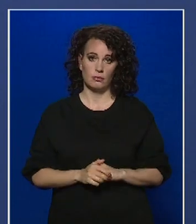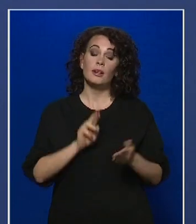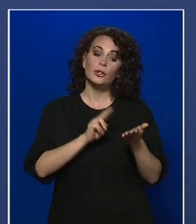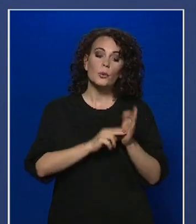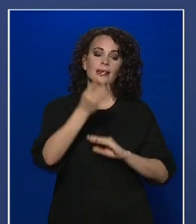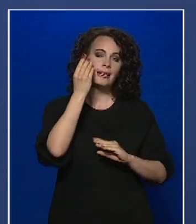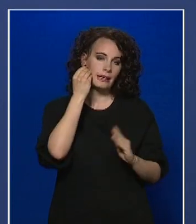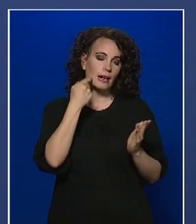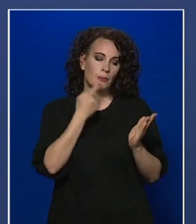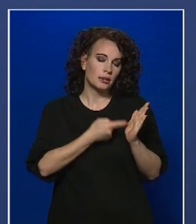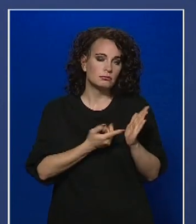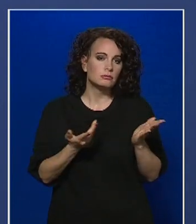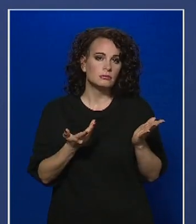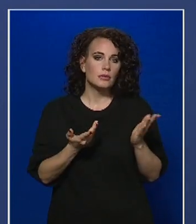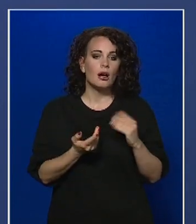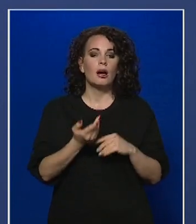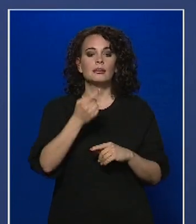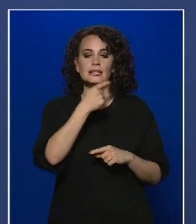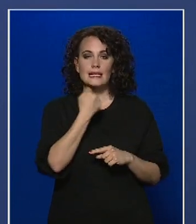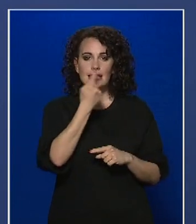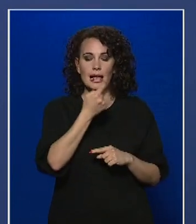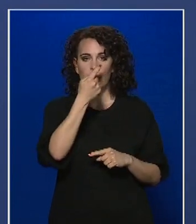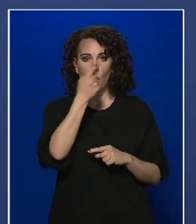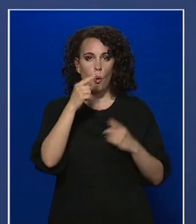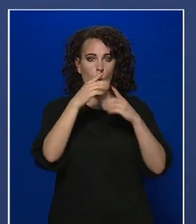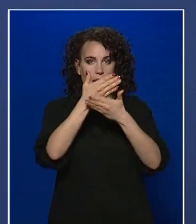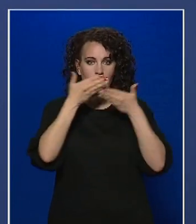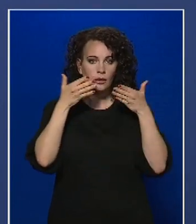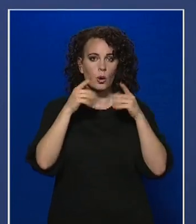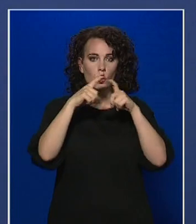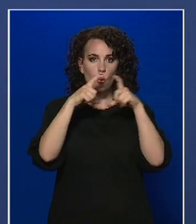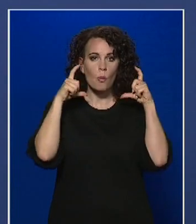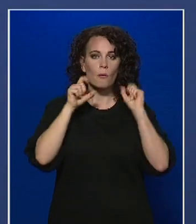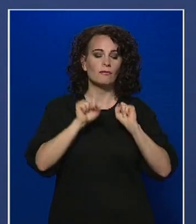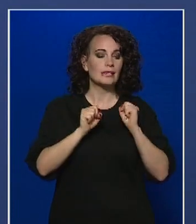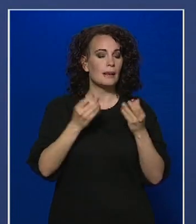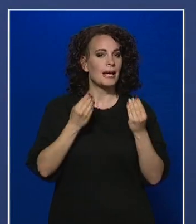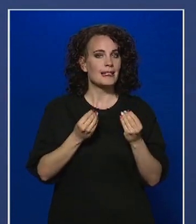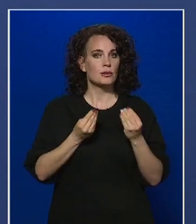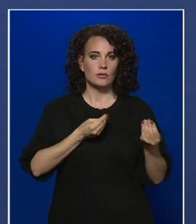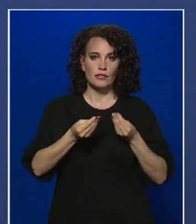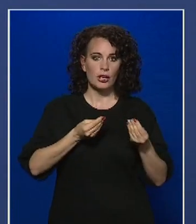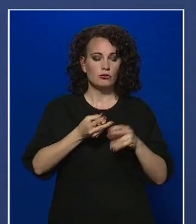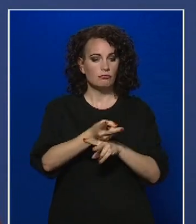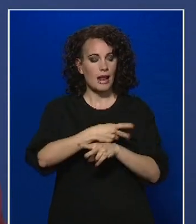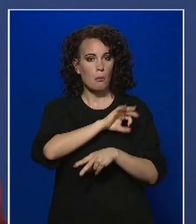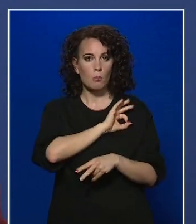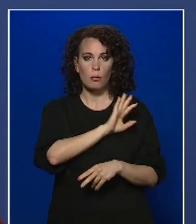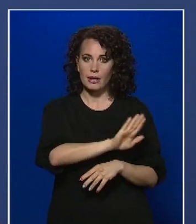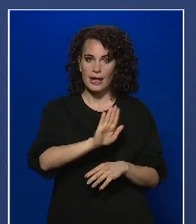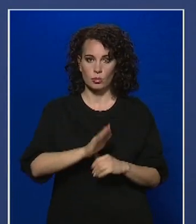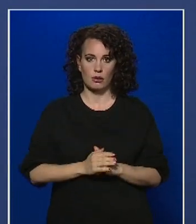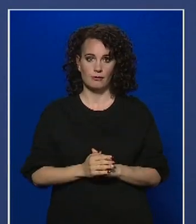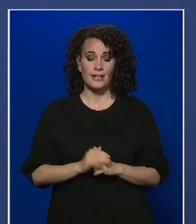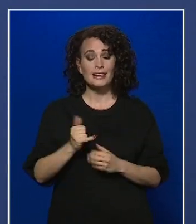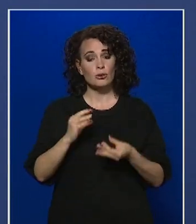hogy mondjuk, hogy a szájat, illetve az orrot eltakaró védelmi eszköz viselése az állampolgárainknak, illetve az